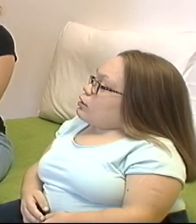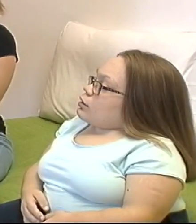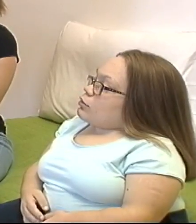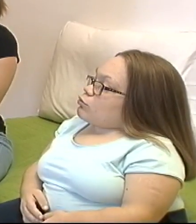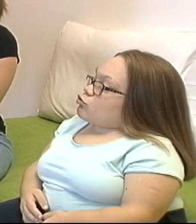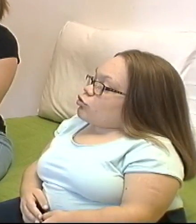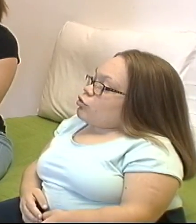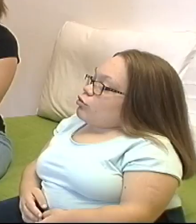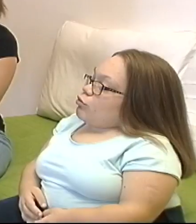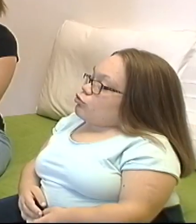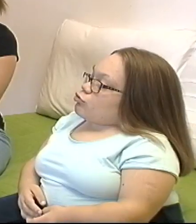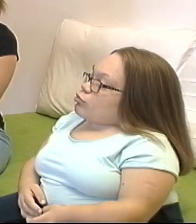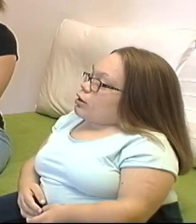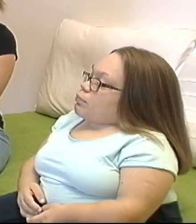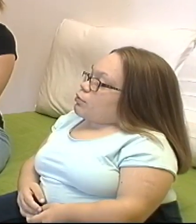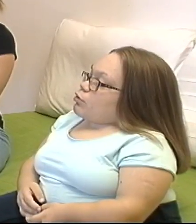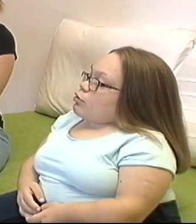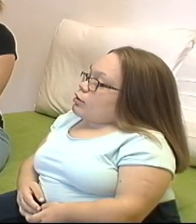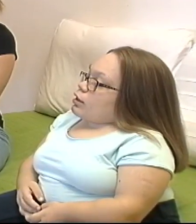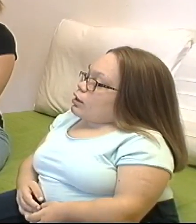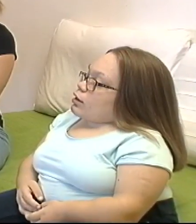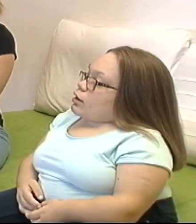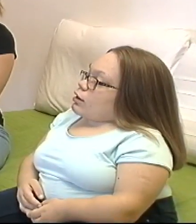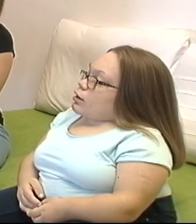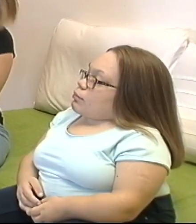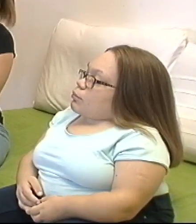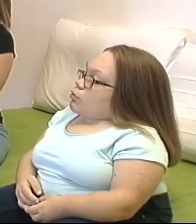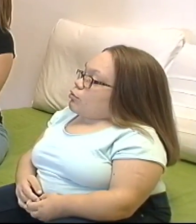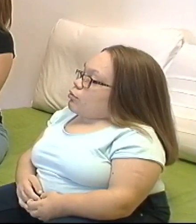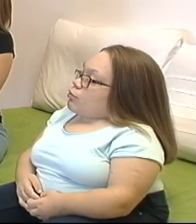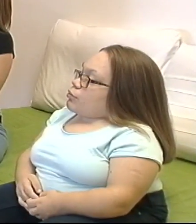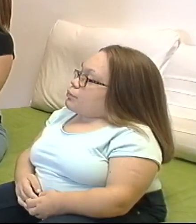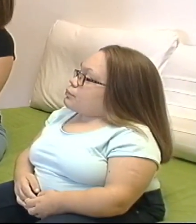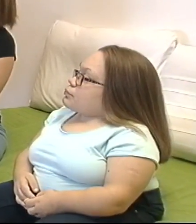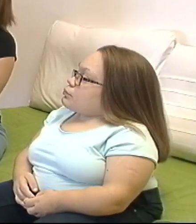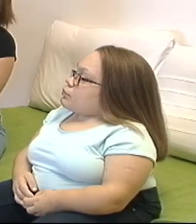hajde dušo kuću da prodamo